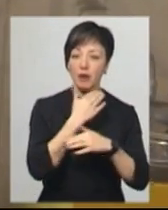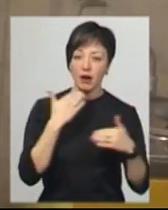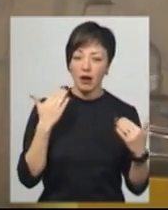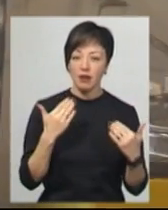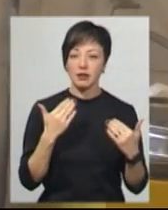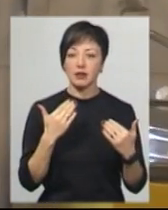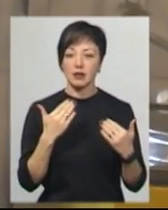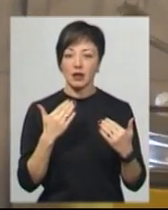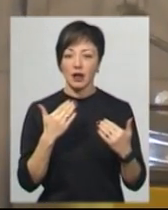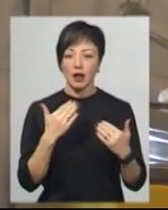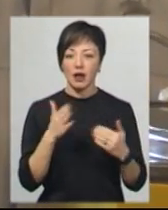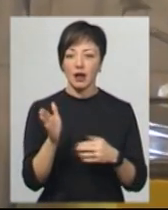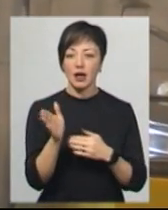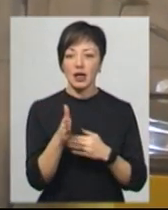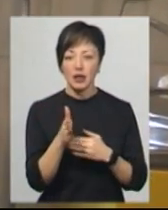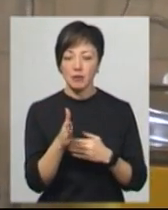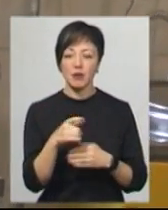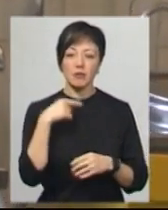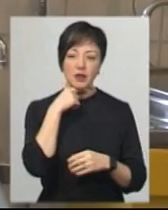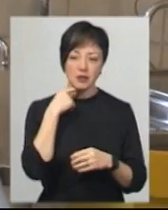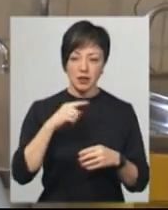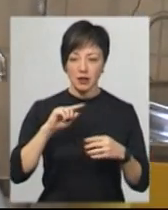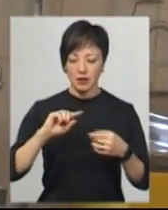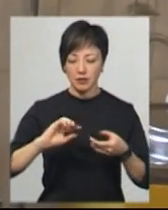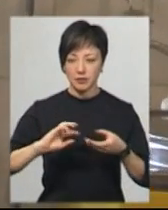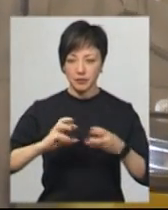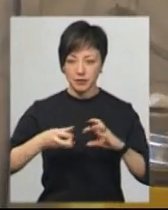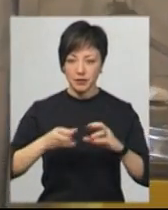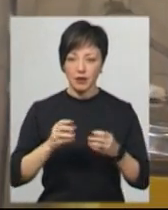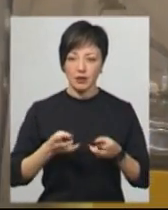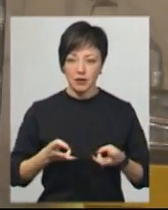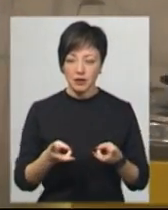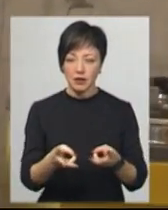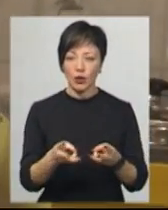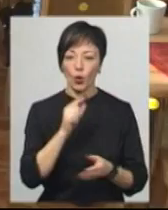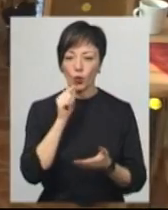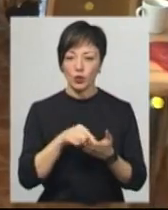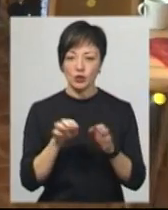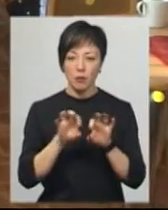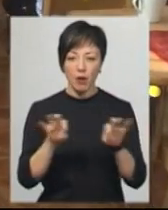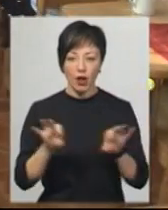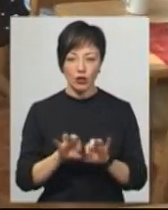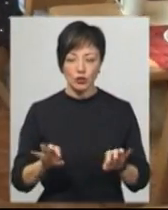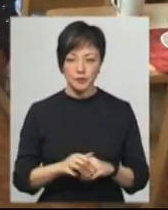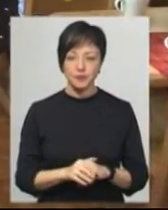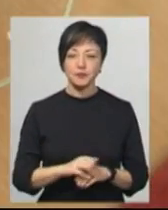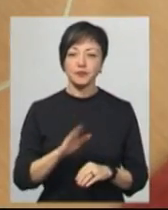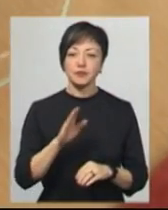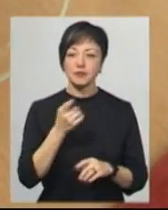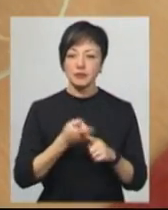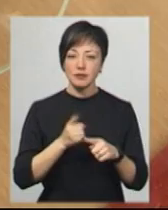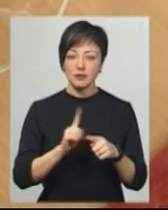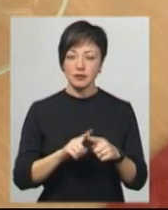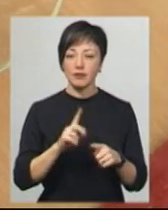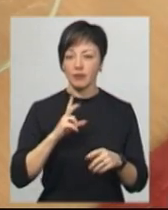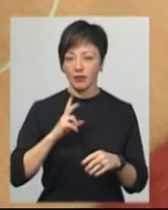нагінцями зараз і рибні, і м'ясні, палочки курячі ми готуємо діткам. У Світлани Грабовської до цього садочку